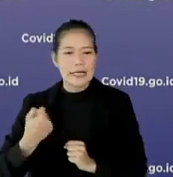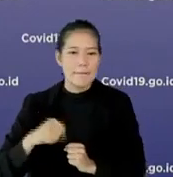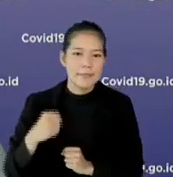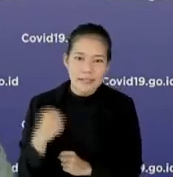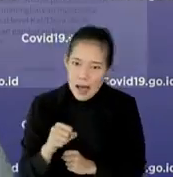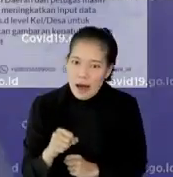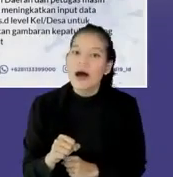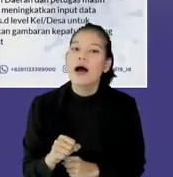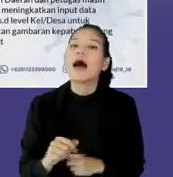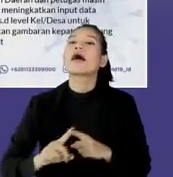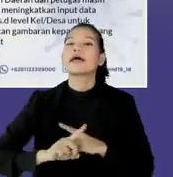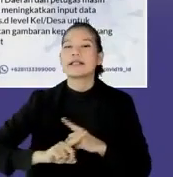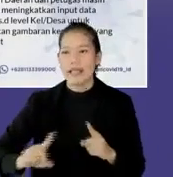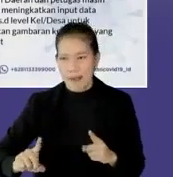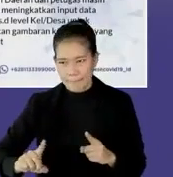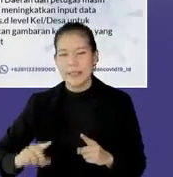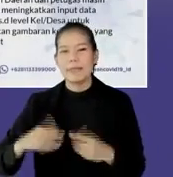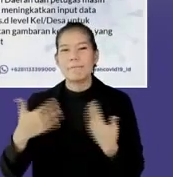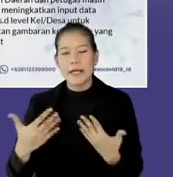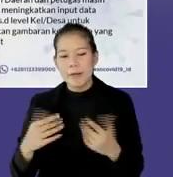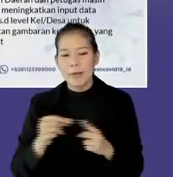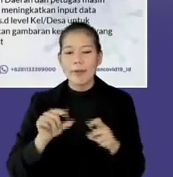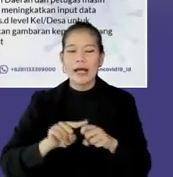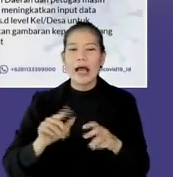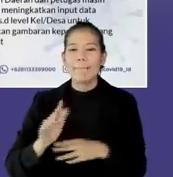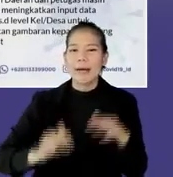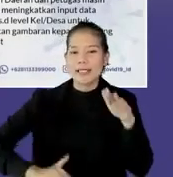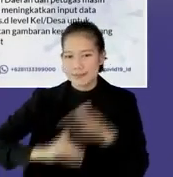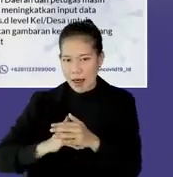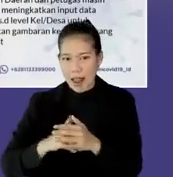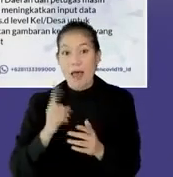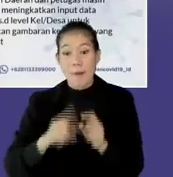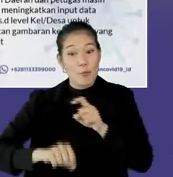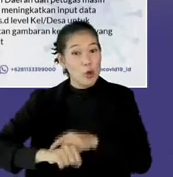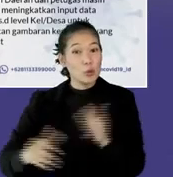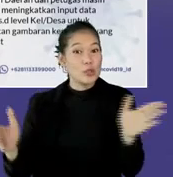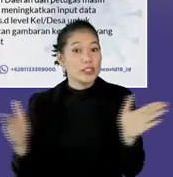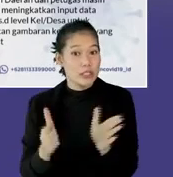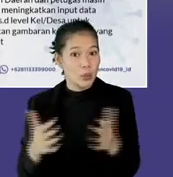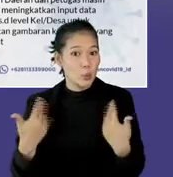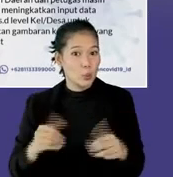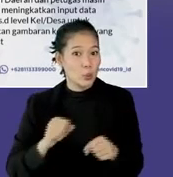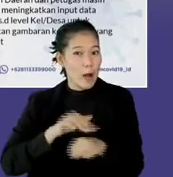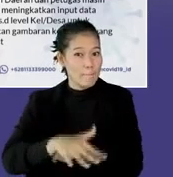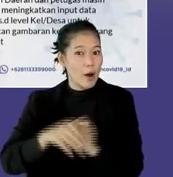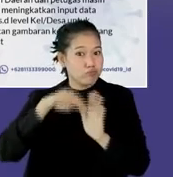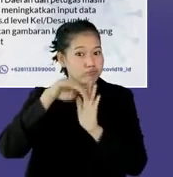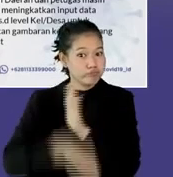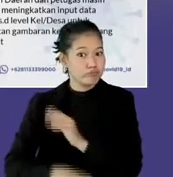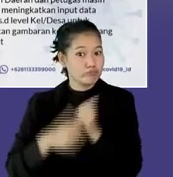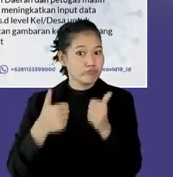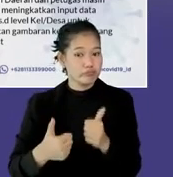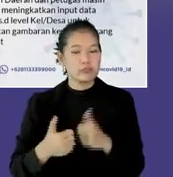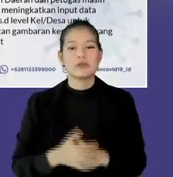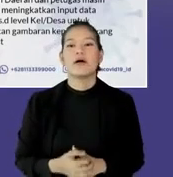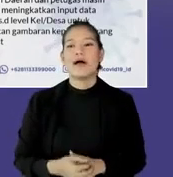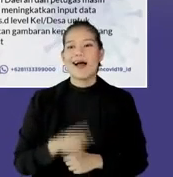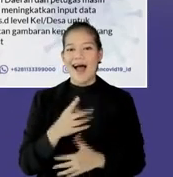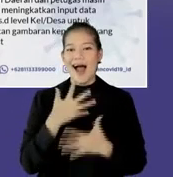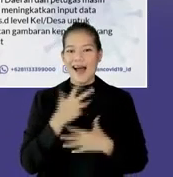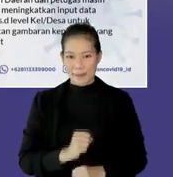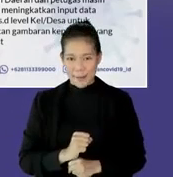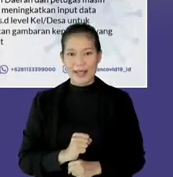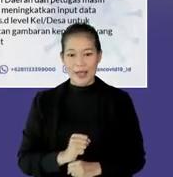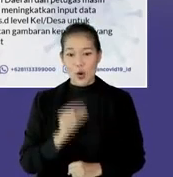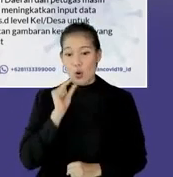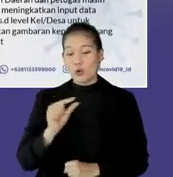biasanya. Tapi kita harus maksimalkan, agar tadi dalam waktu yang singkat, kita bisa melihat dampak yang signifikan. Itu yang ingin kita harapkan. Jadi untuk saat